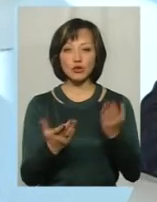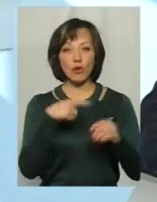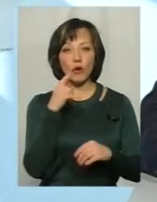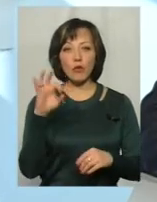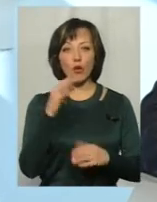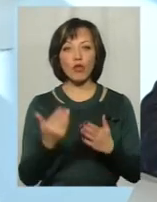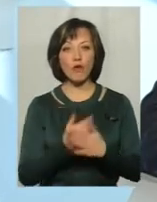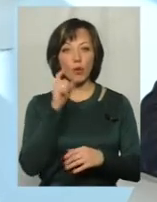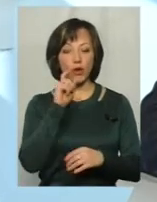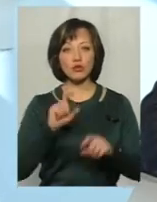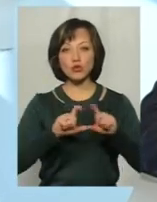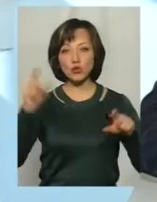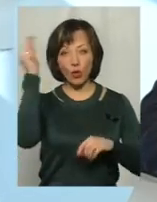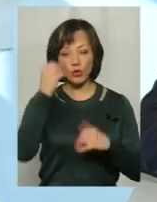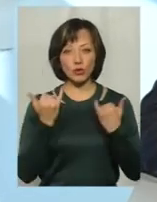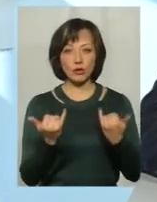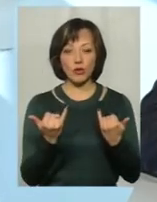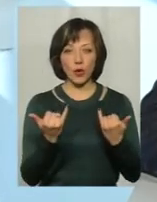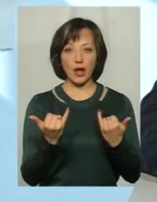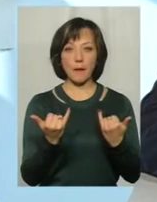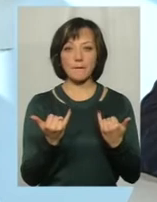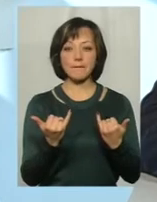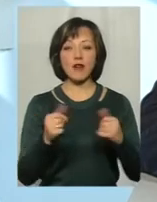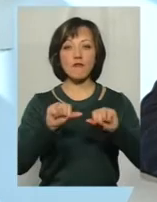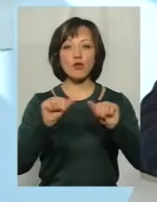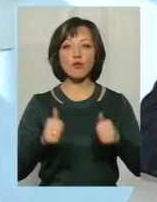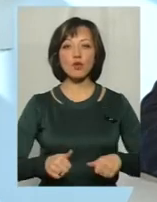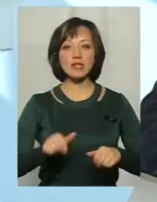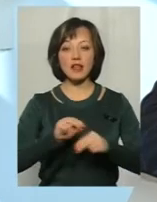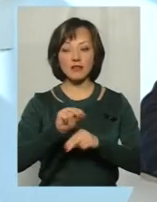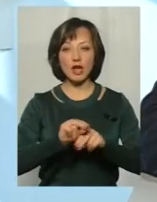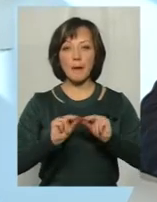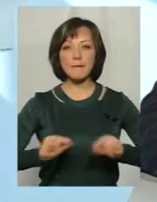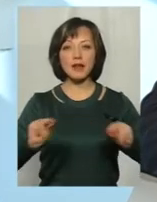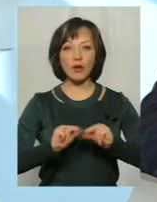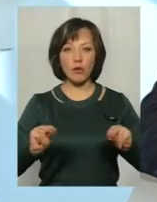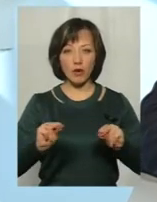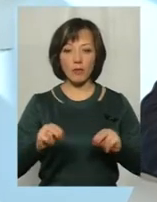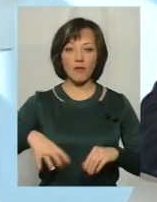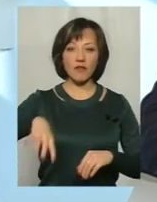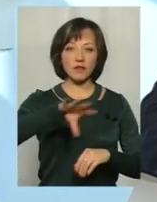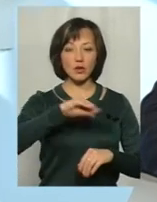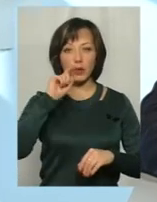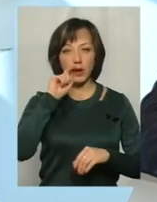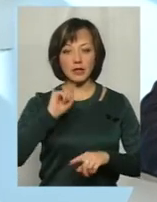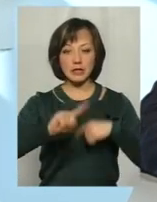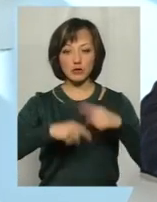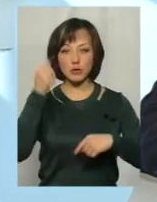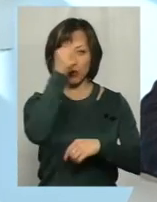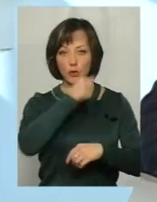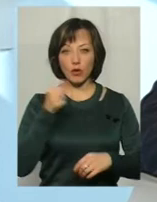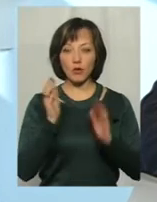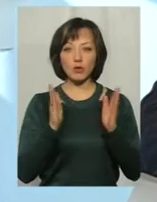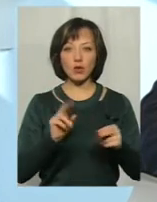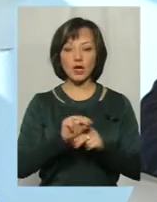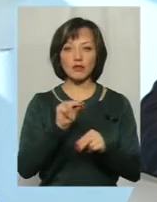про нову українську школу, то сьогодні йде формування і навчання педагогів практично по всій Україні, які з наступного року будуть